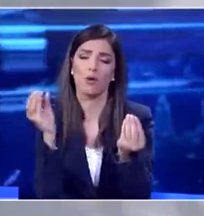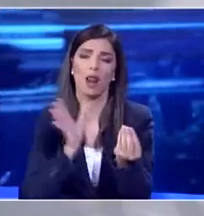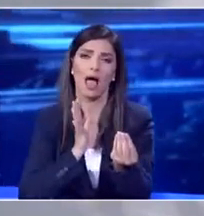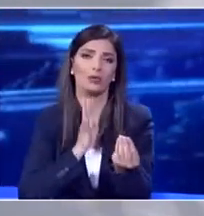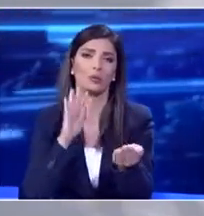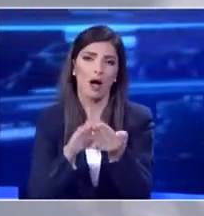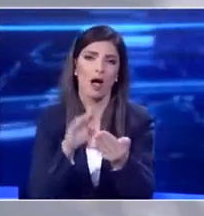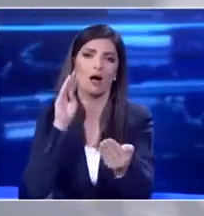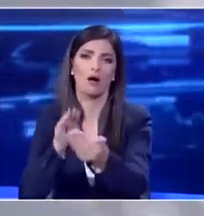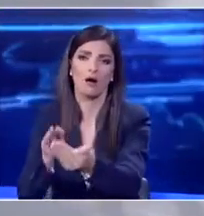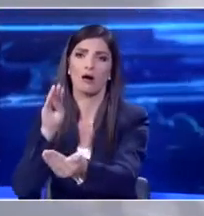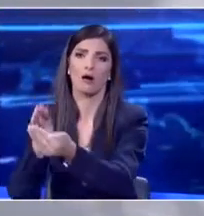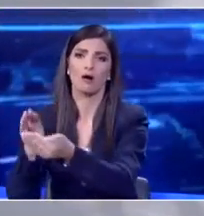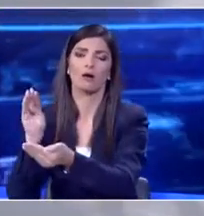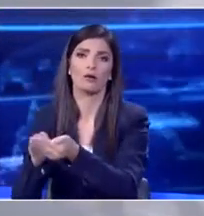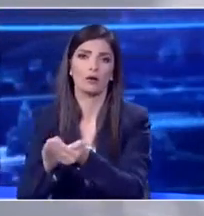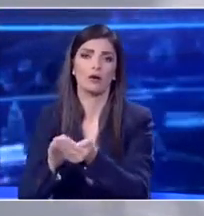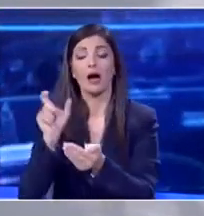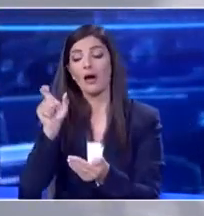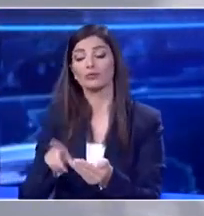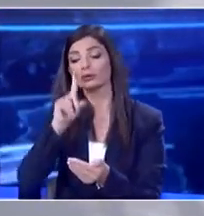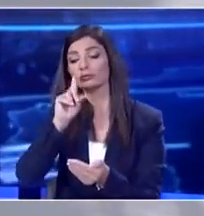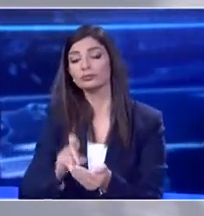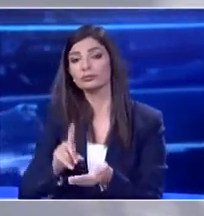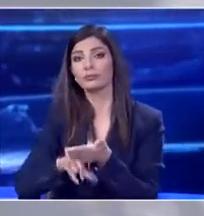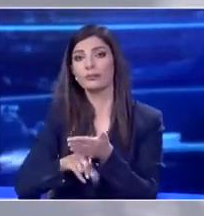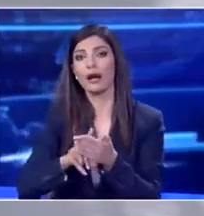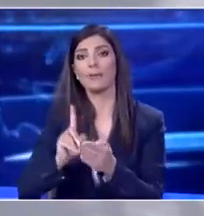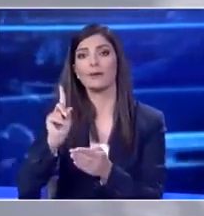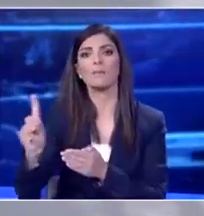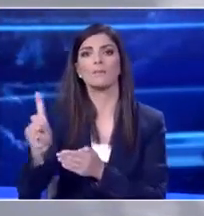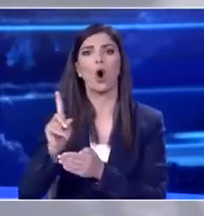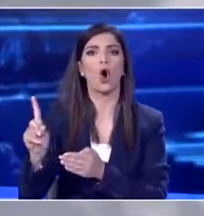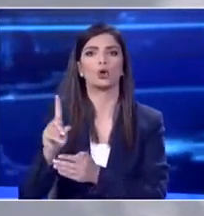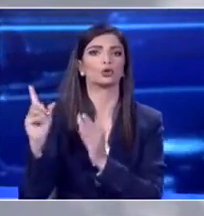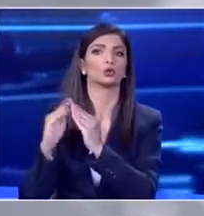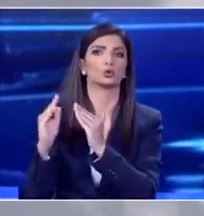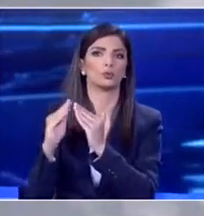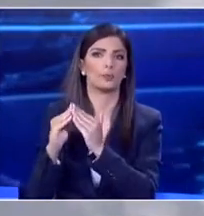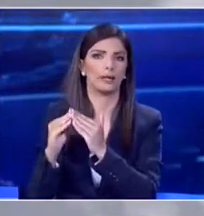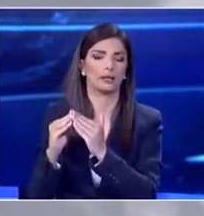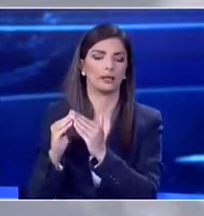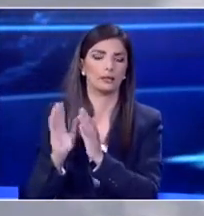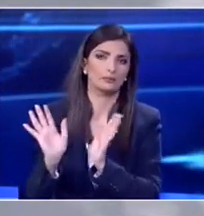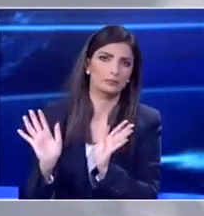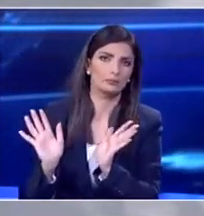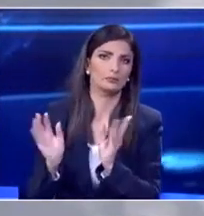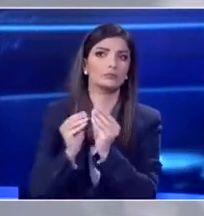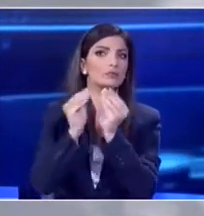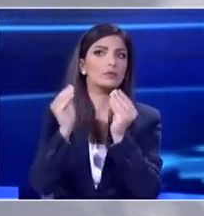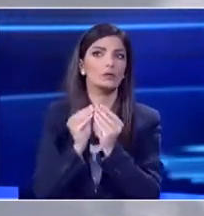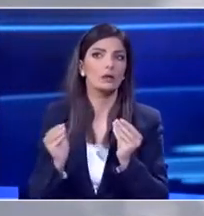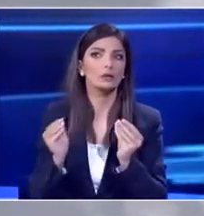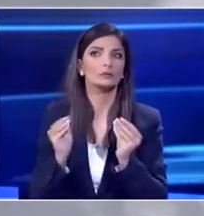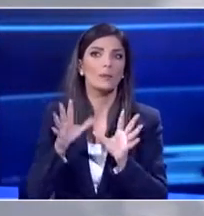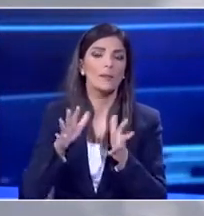ζητηθεί αυτοπεριορισμός και θα πάμε εμείς να κάνουμε τις εξετάσεις δηλαδή θα πάρουμε δήμα για να κάνουμε τις εξετάσεις Άρα αντιλαμβάνεστε στις επόμενες μία